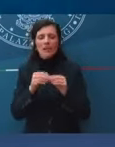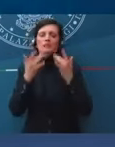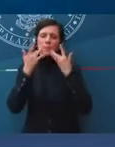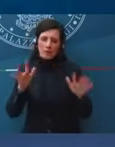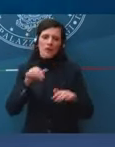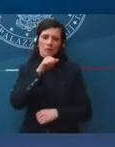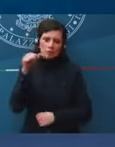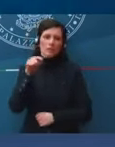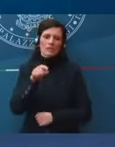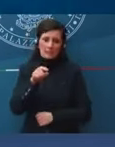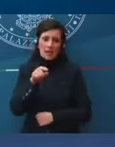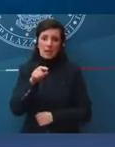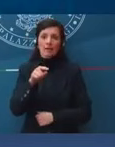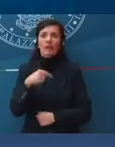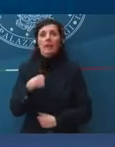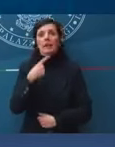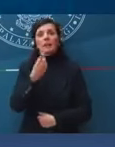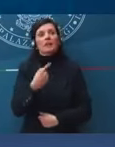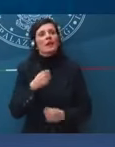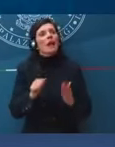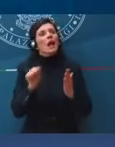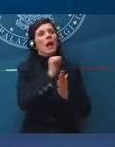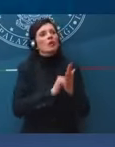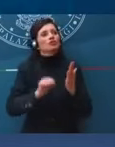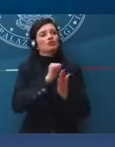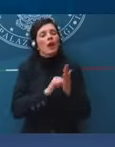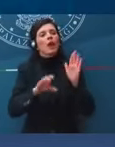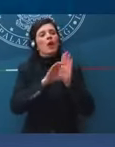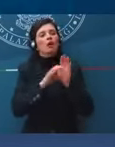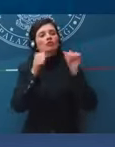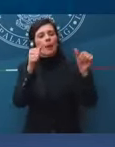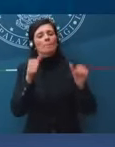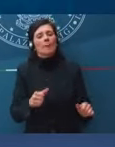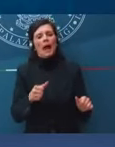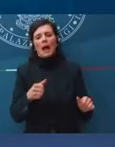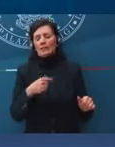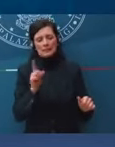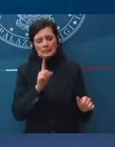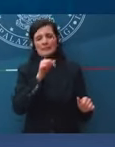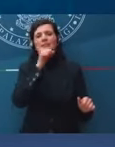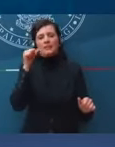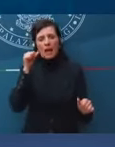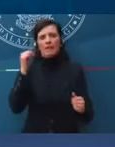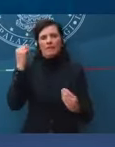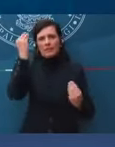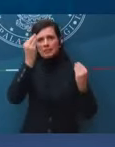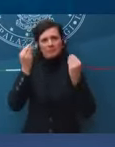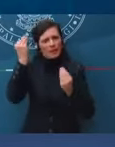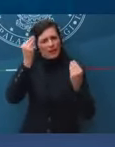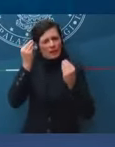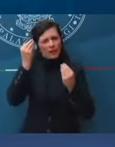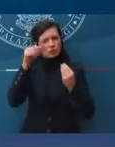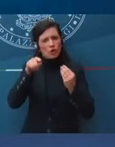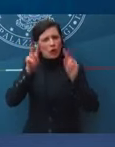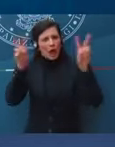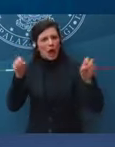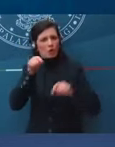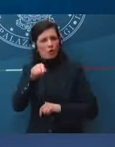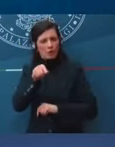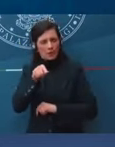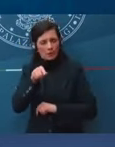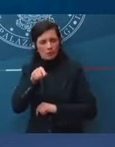necessario, io non credo cancellare il codice degli appalti, ma insomma, occorre una riflessione sicuramente su quel fronte.